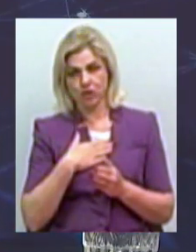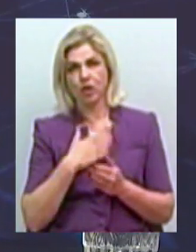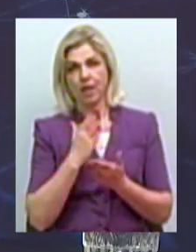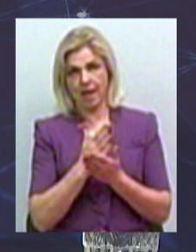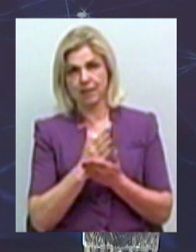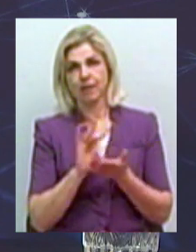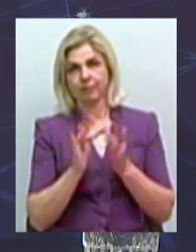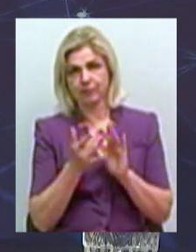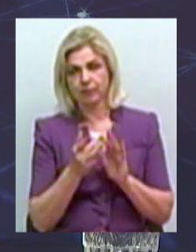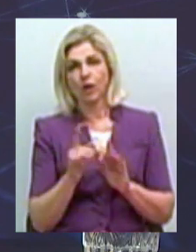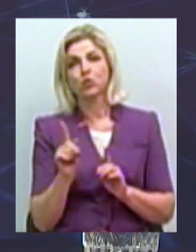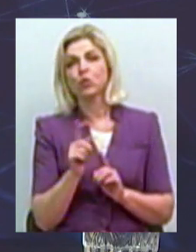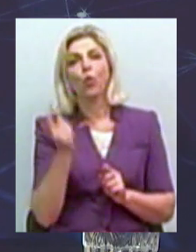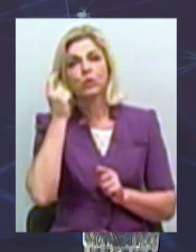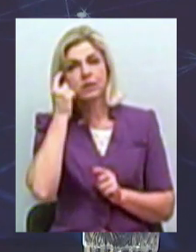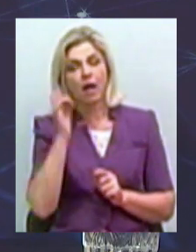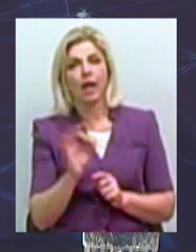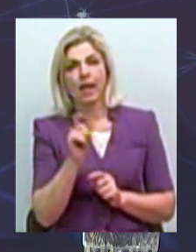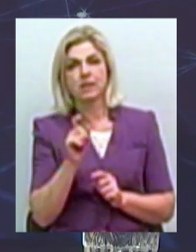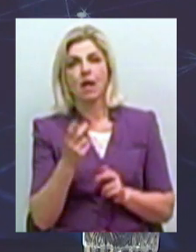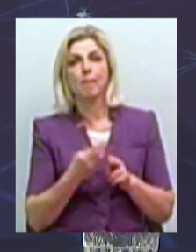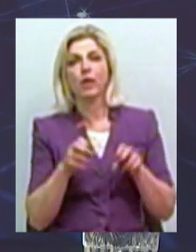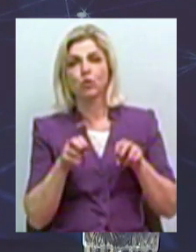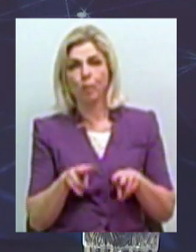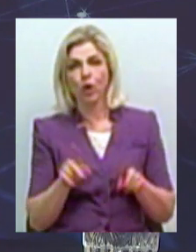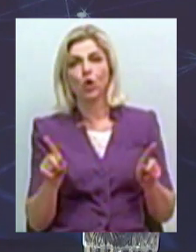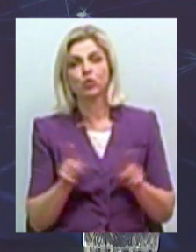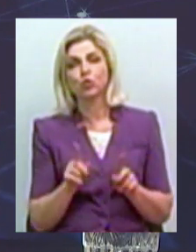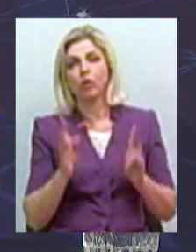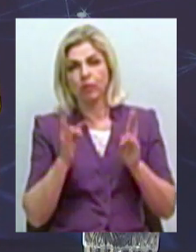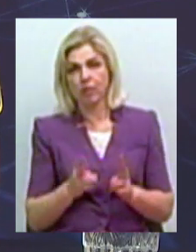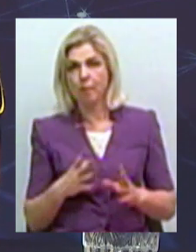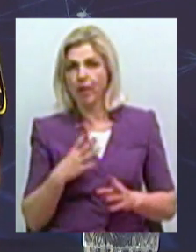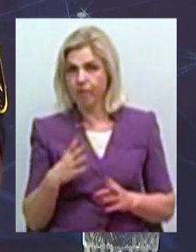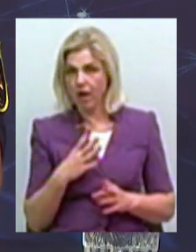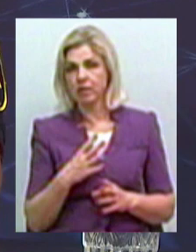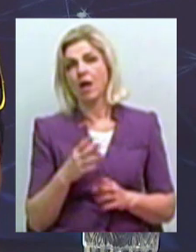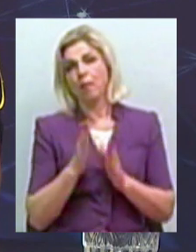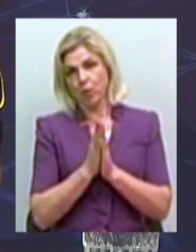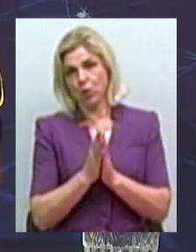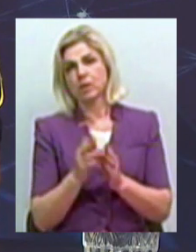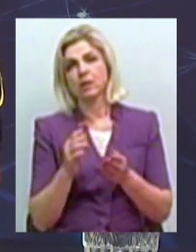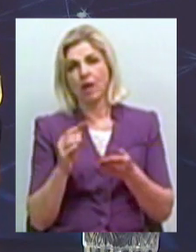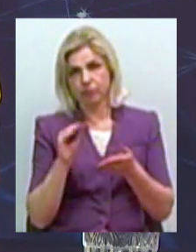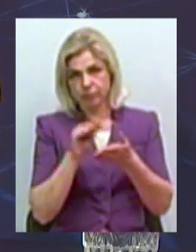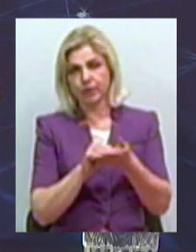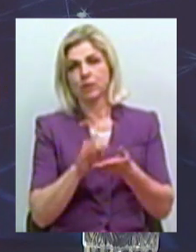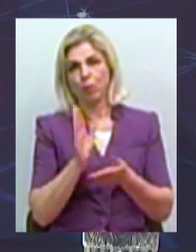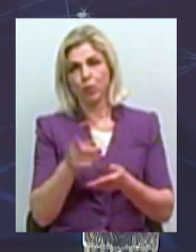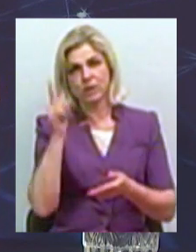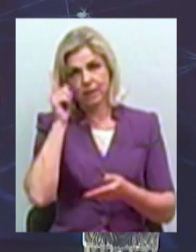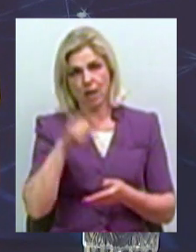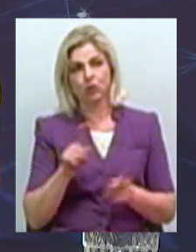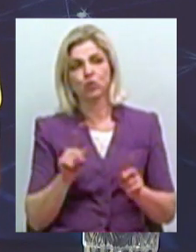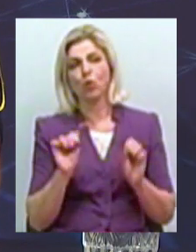щось із безпеки, що трапляється, буває, в той чи іншій ситуації, запрошуємо підписуватись, ви будете свідомі, будете знати,